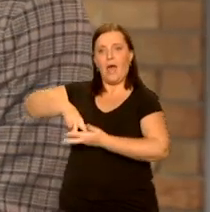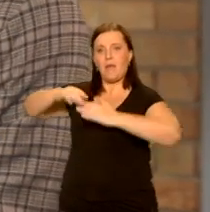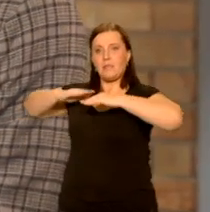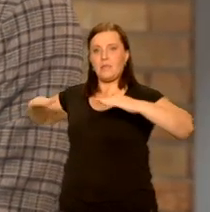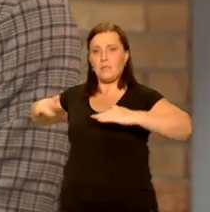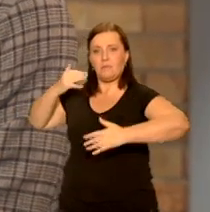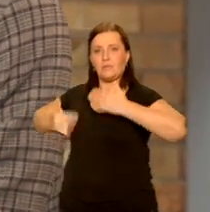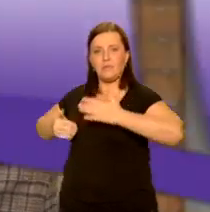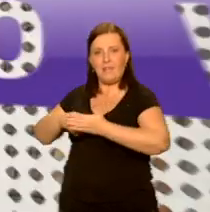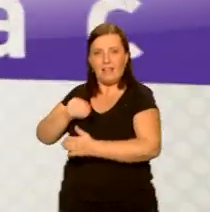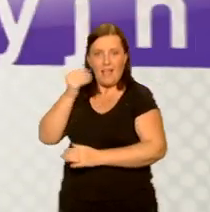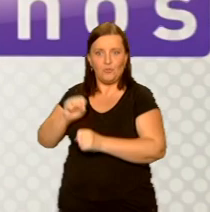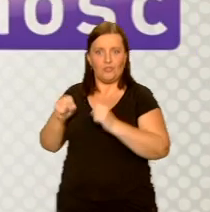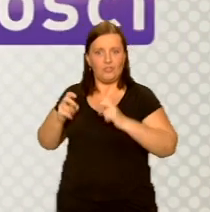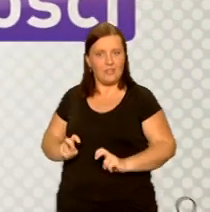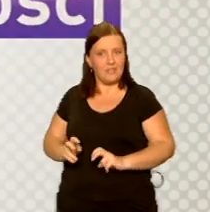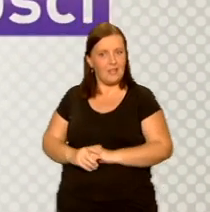programowania jest lepszy niż siedzenie.